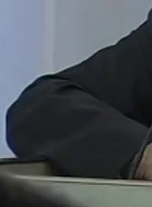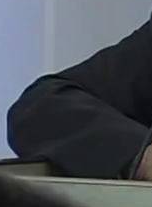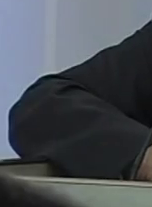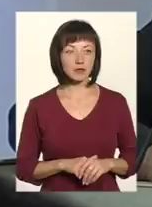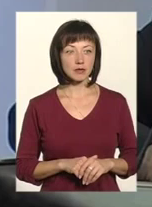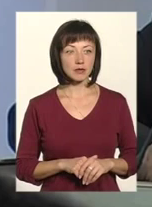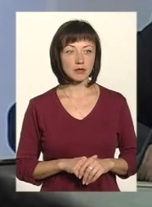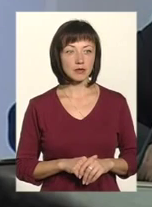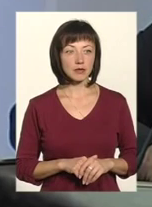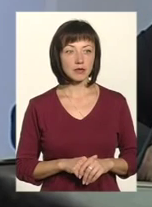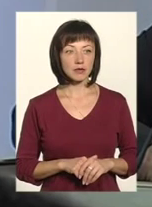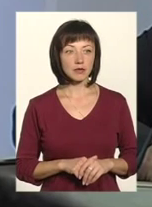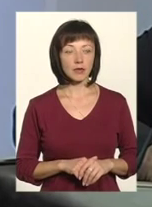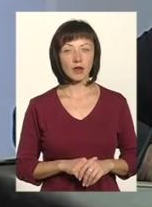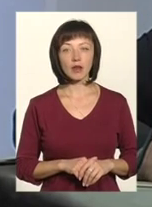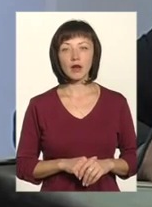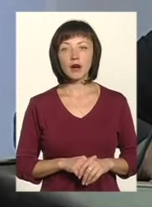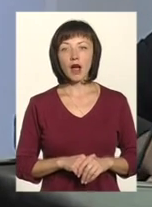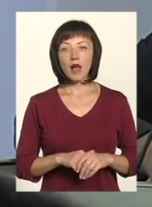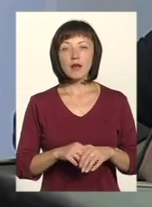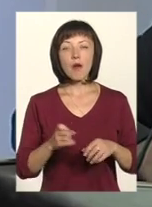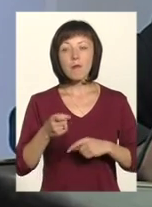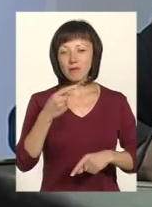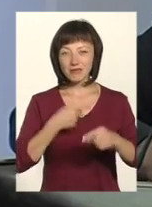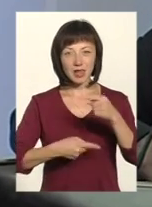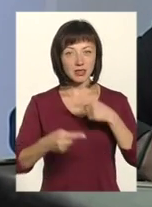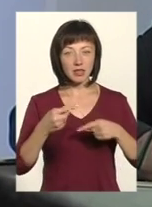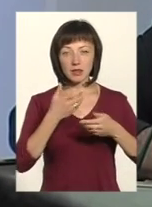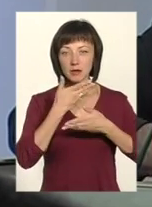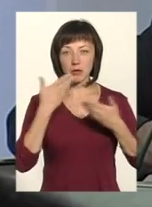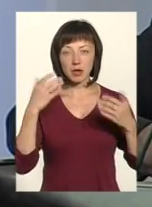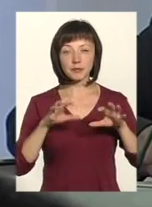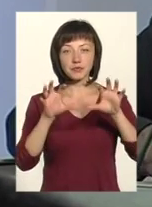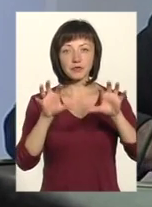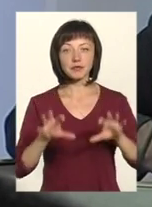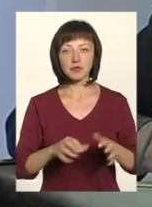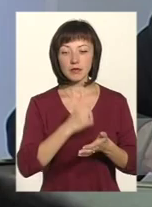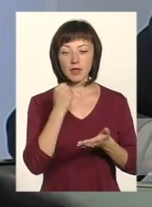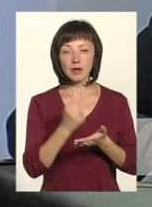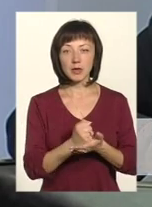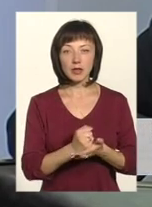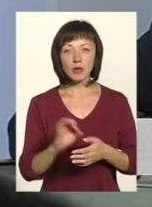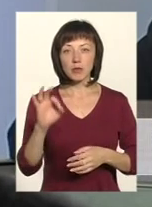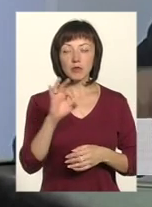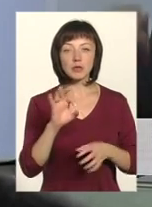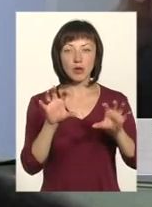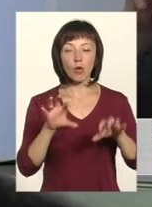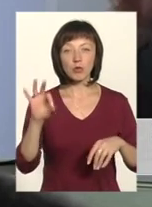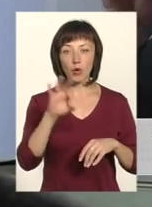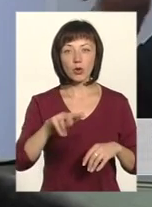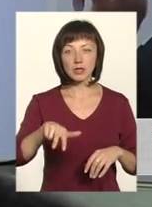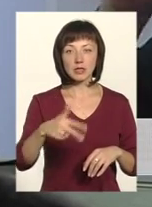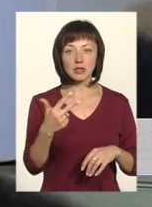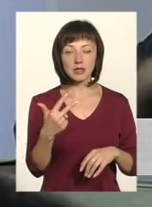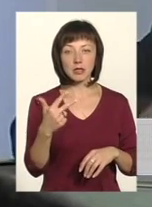Точки повернення нема. Зокрема, закон, було прийнято, закон про 30.3